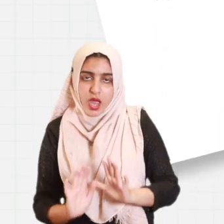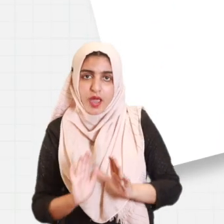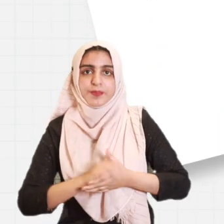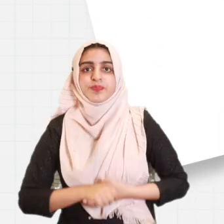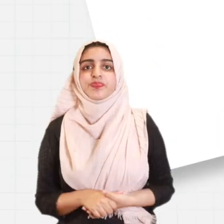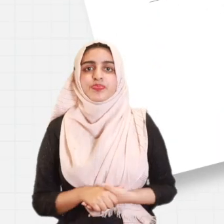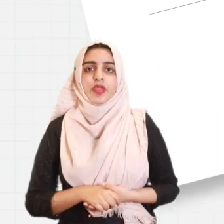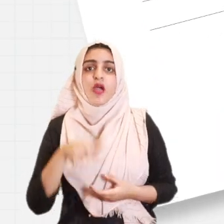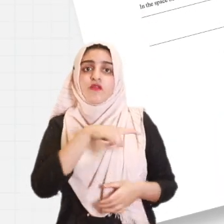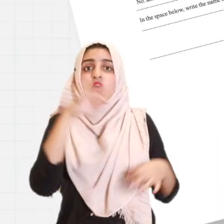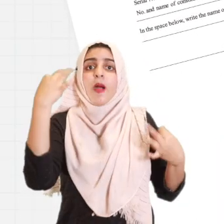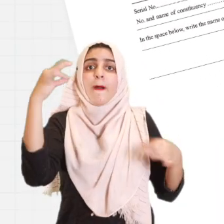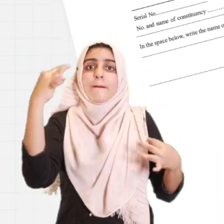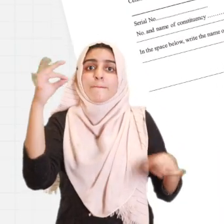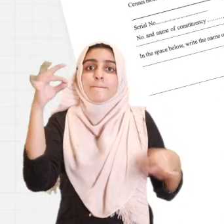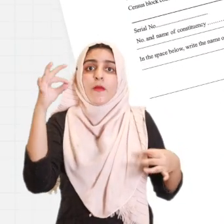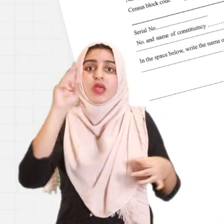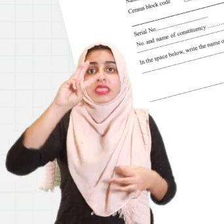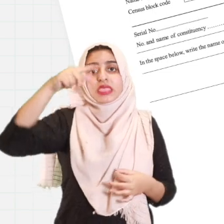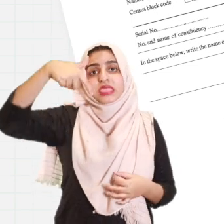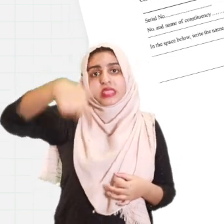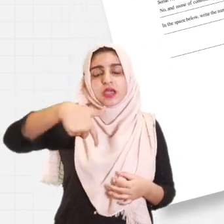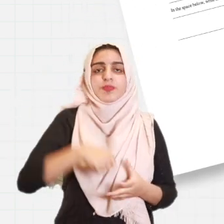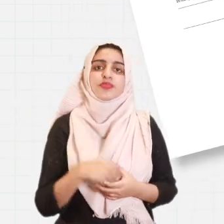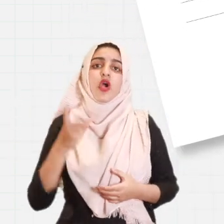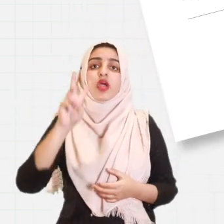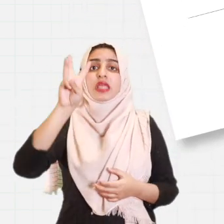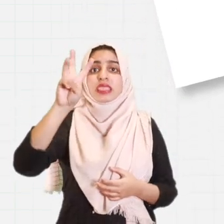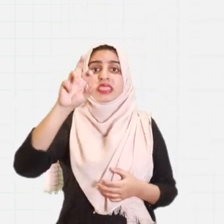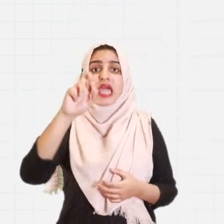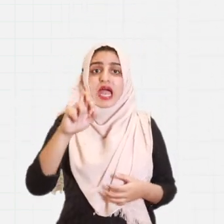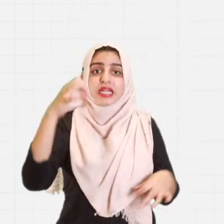فارم نمبر سیتیس پوسٹل بیلٹ پیپر